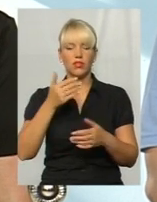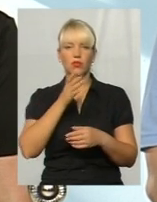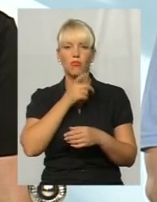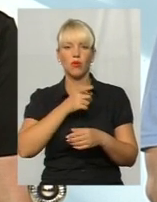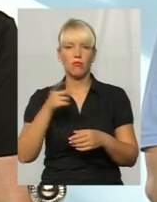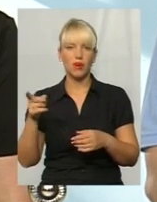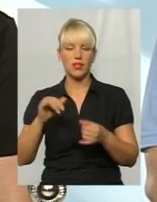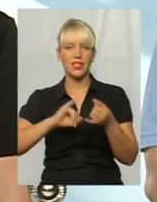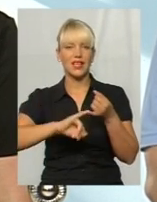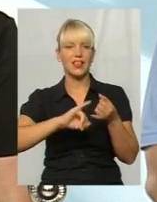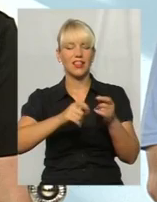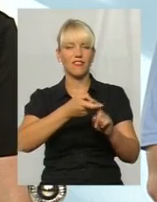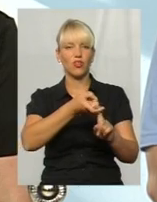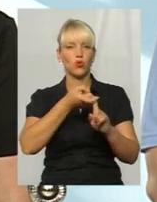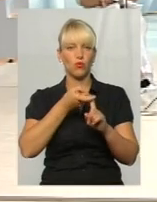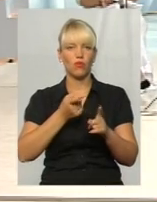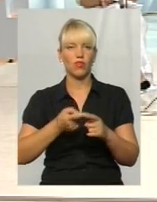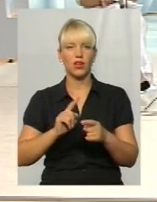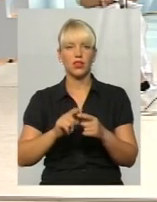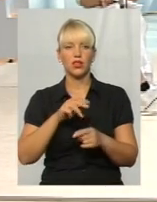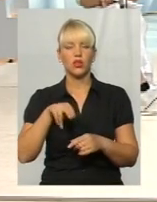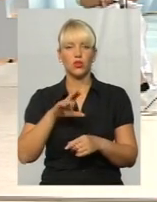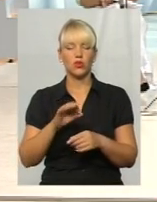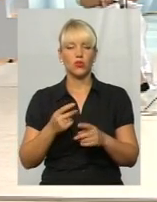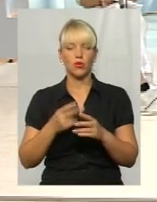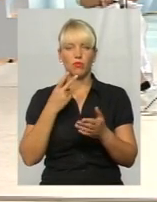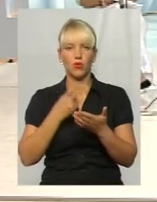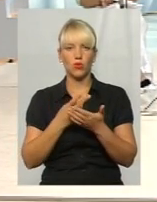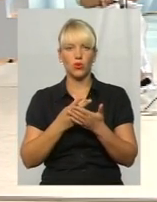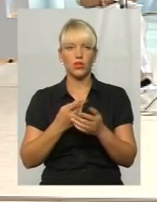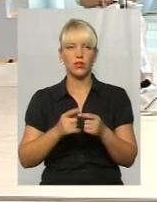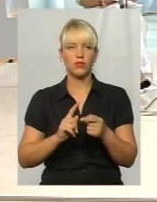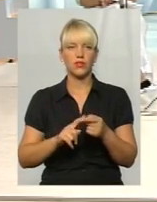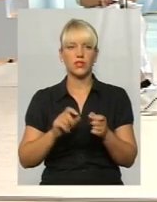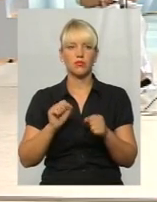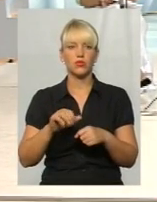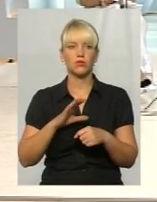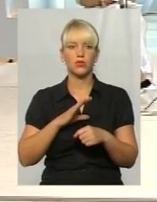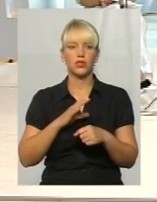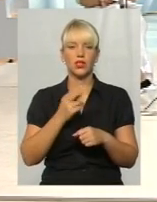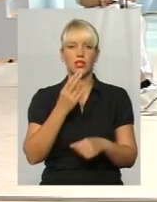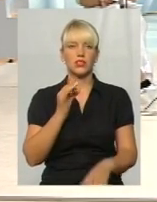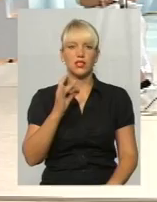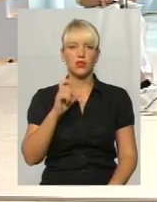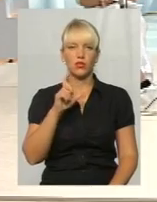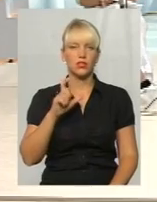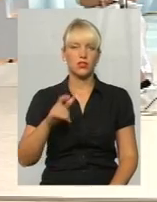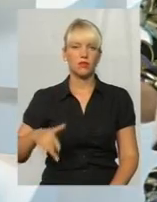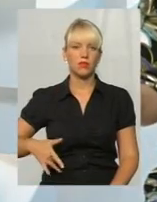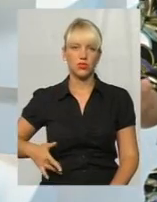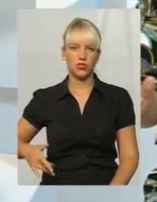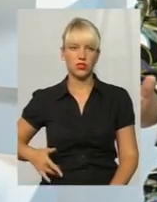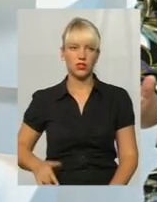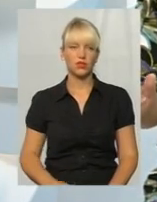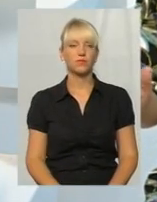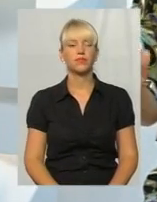прояву вже термінальних стадій гіпатиту С, це є або гепатенцелярна карцинома, або це розпечінки. Тобто,